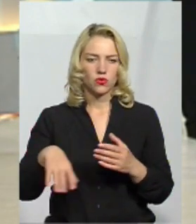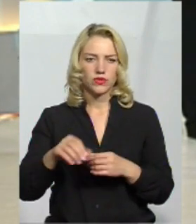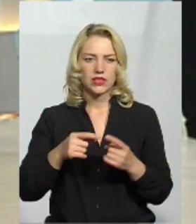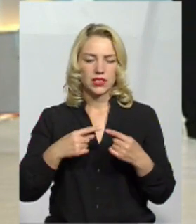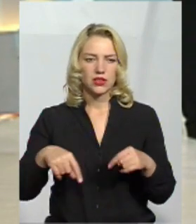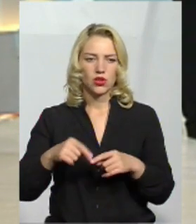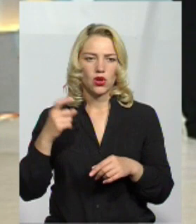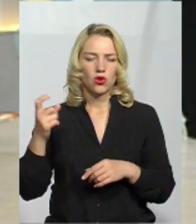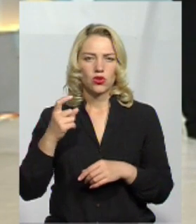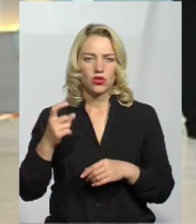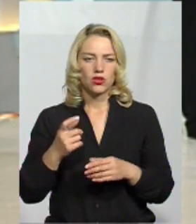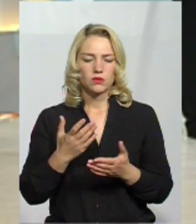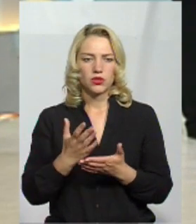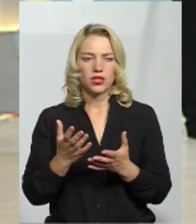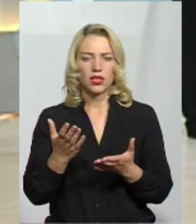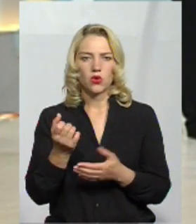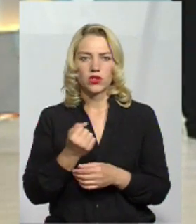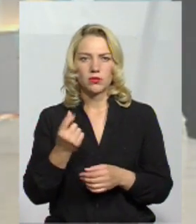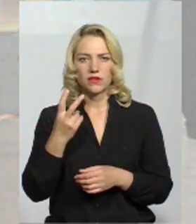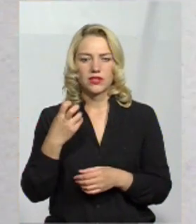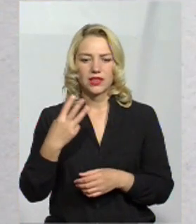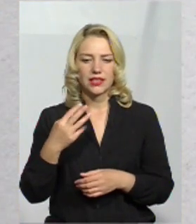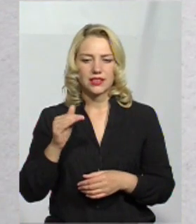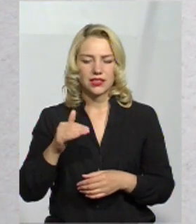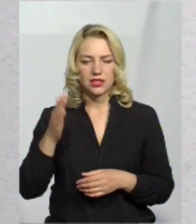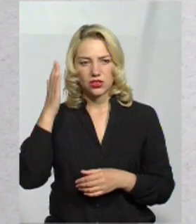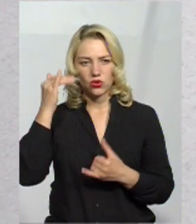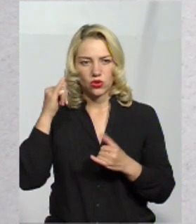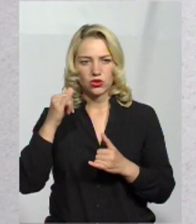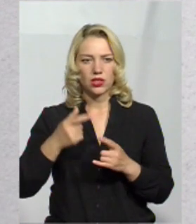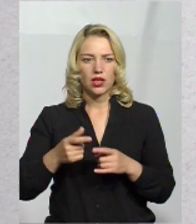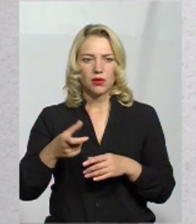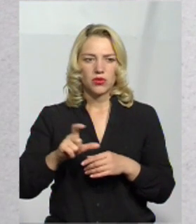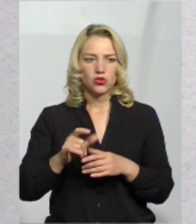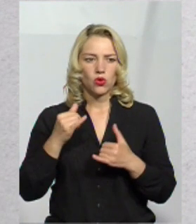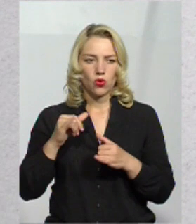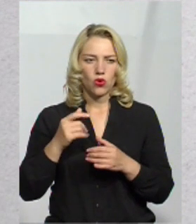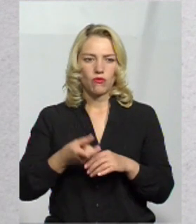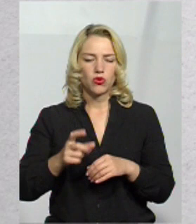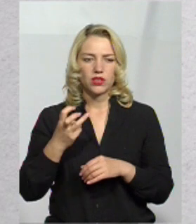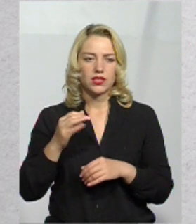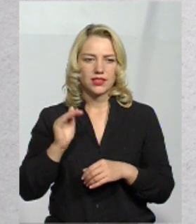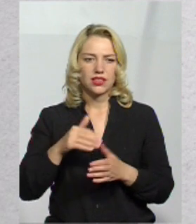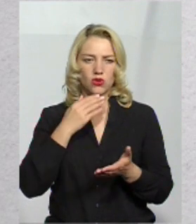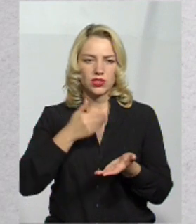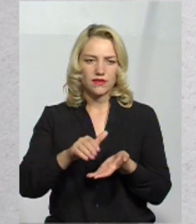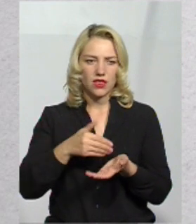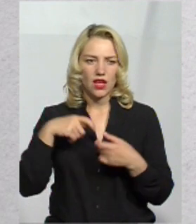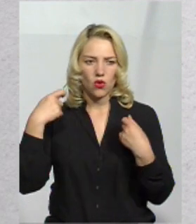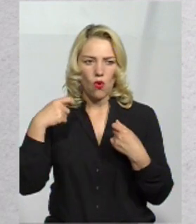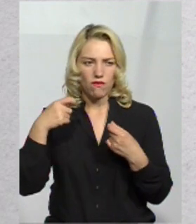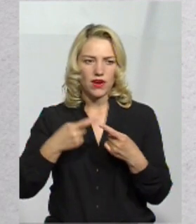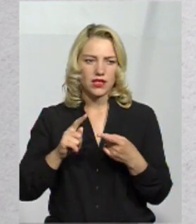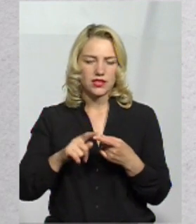категоріях господарства області утримується 230 тисяч голів великої рогатої ходови, у більшості корови. Понад 300 тисяч голів свиней, овець, такі з